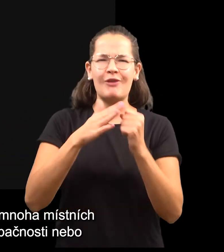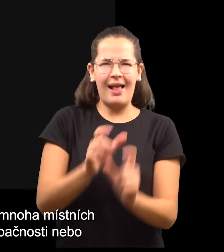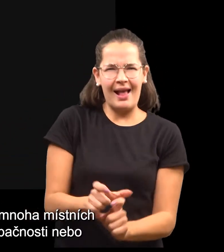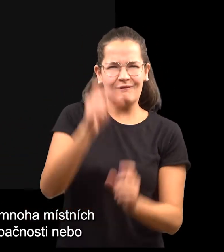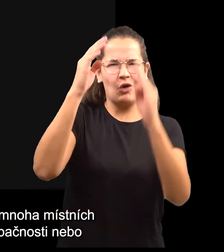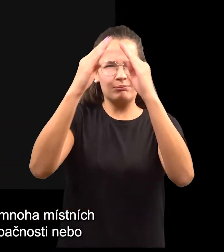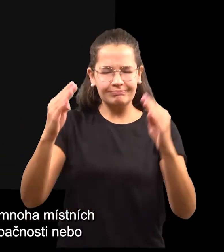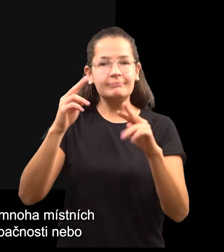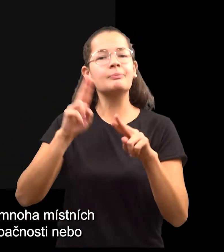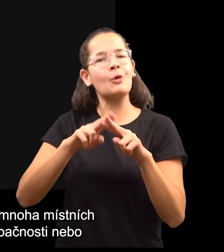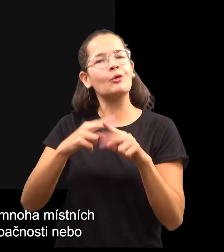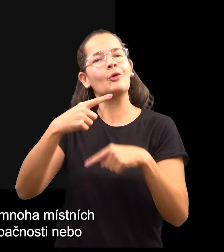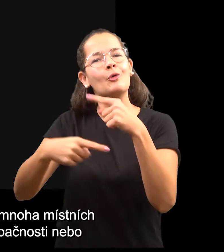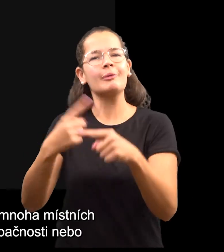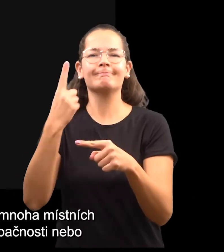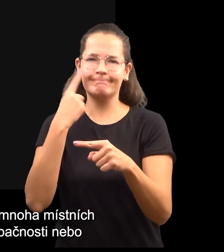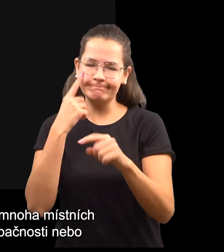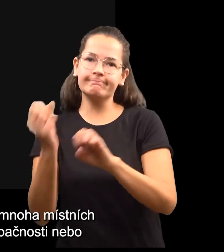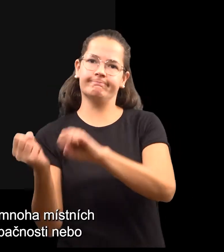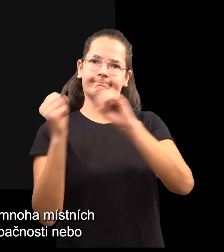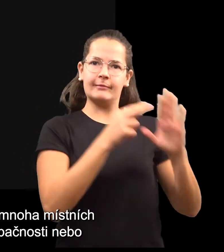vždy stihne krutý trest.